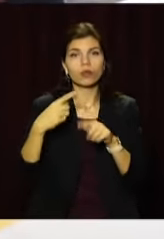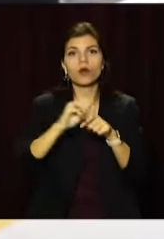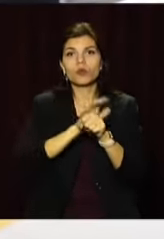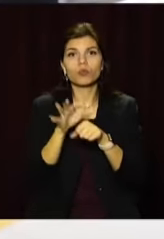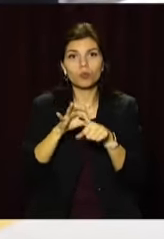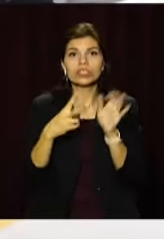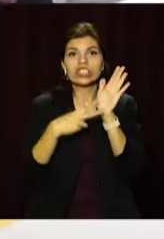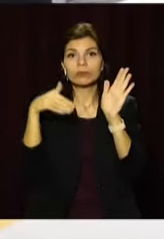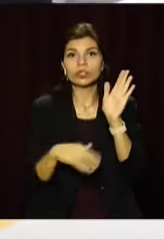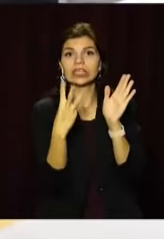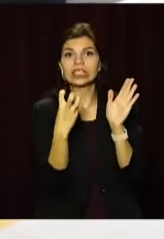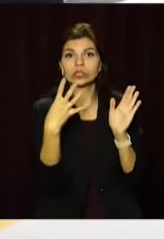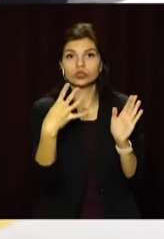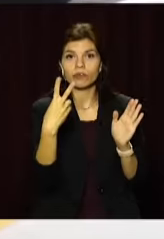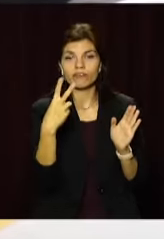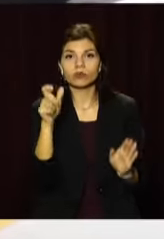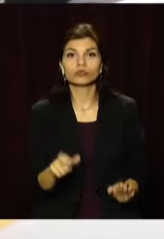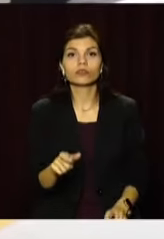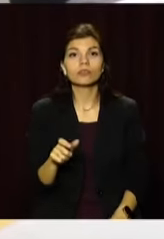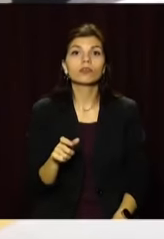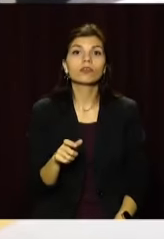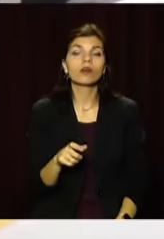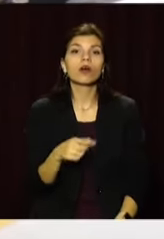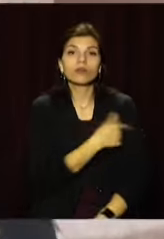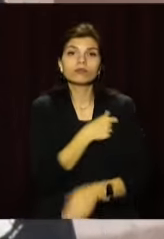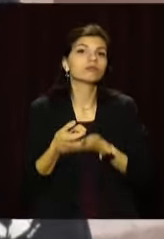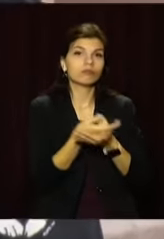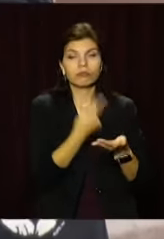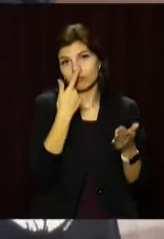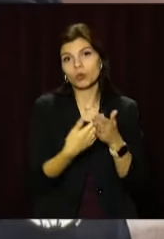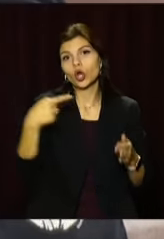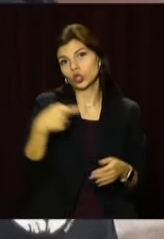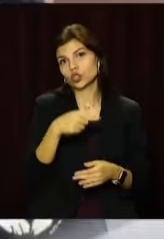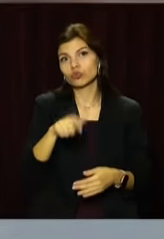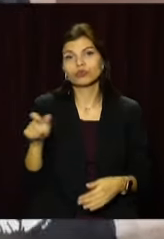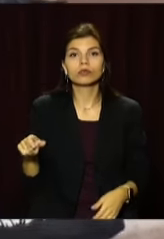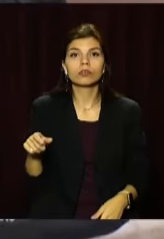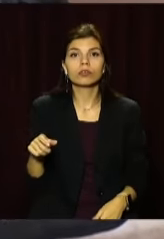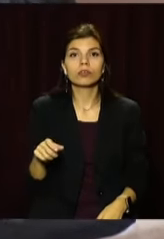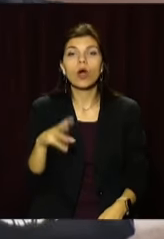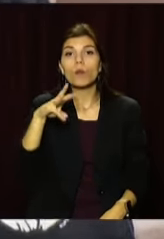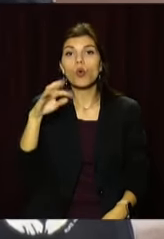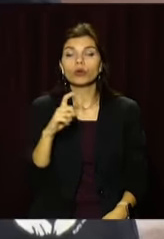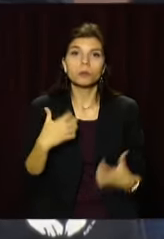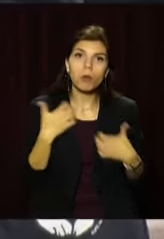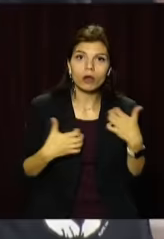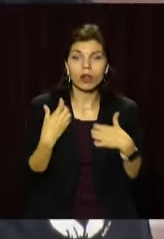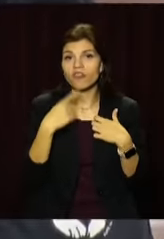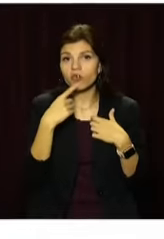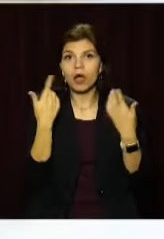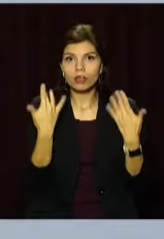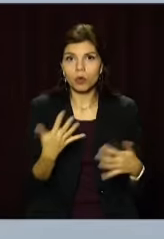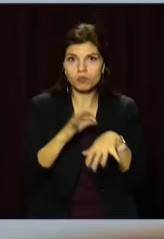захворіли 7342 особи. Ушпиталили майже тисячу пацієнтів. В МОЗ непокоїться, кажуть,